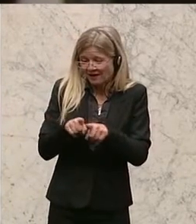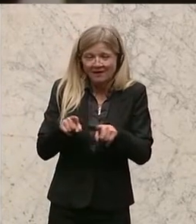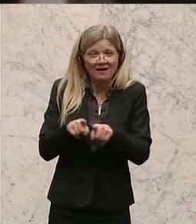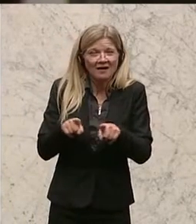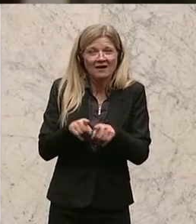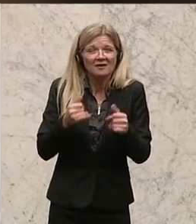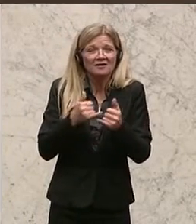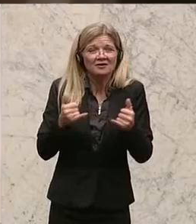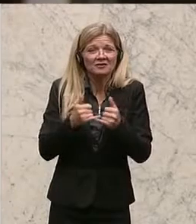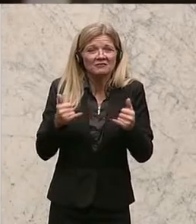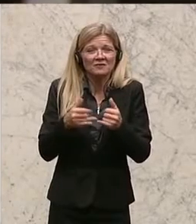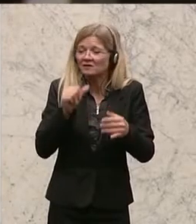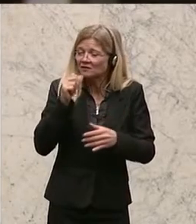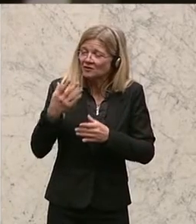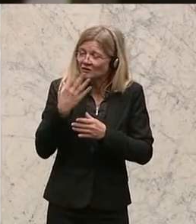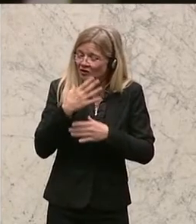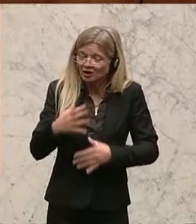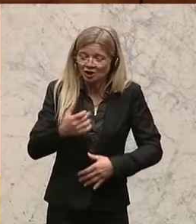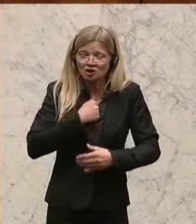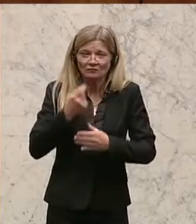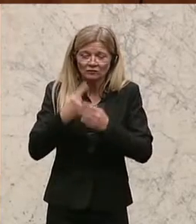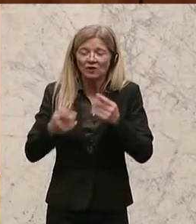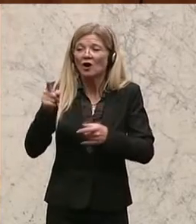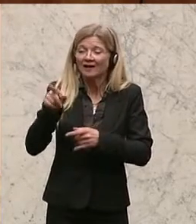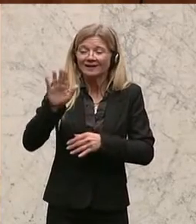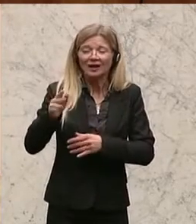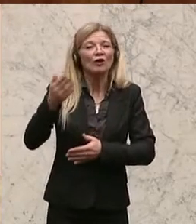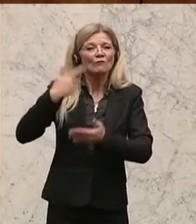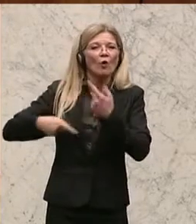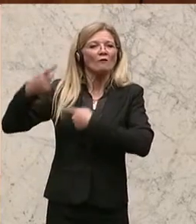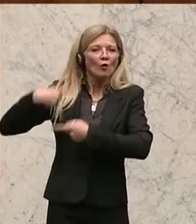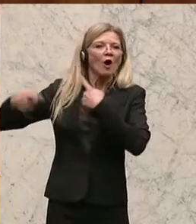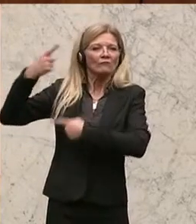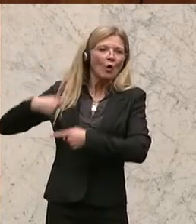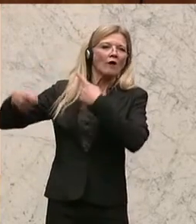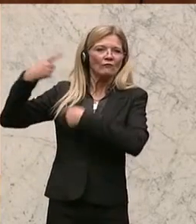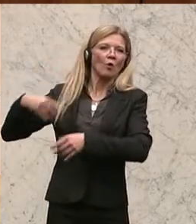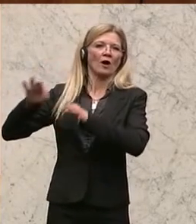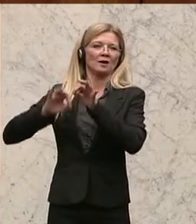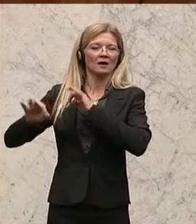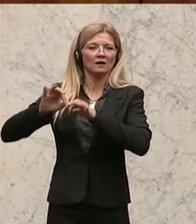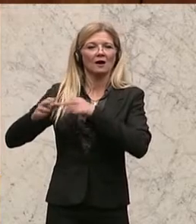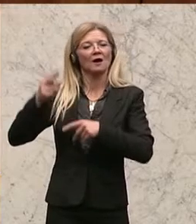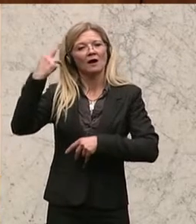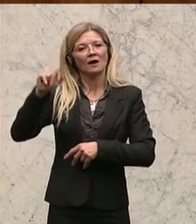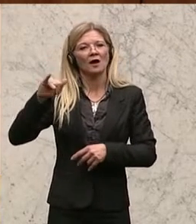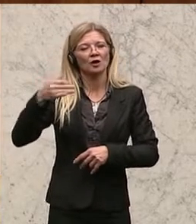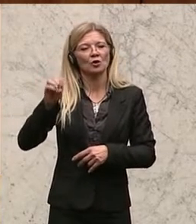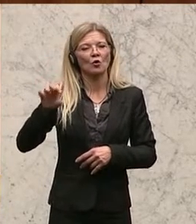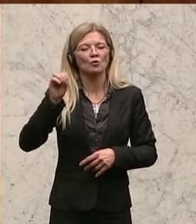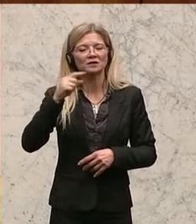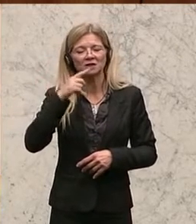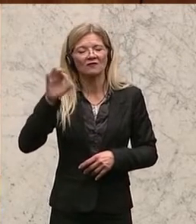quasi des Scheiterns, weil wenn man sich Ihren Vorgänger Josef Bröll, wenn man sich das in Erinnerung ruft, der hat ja 2010